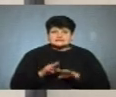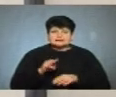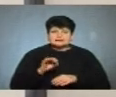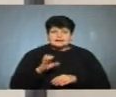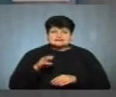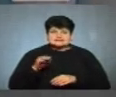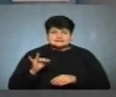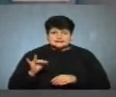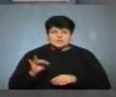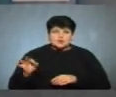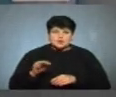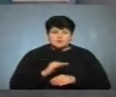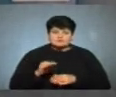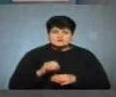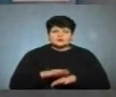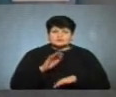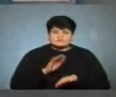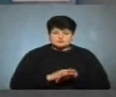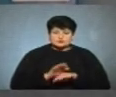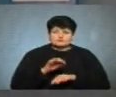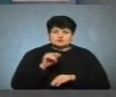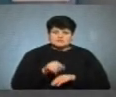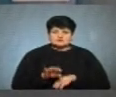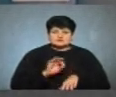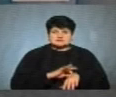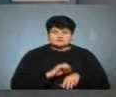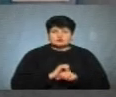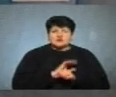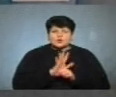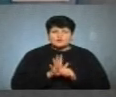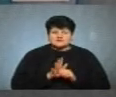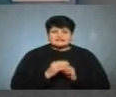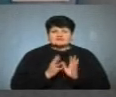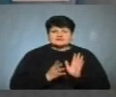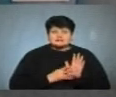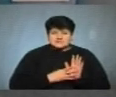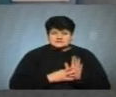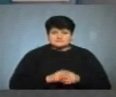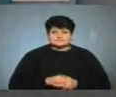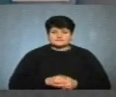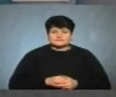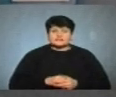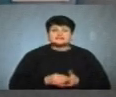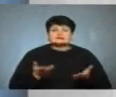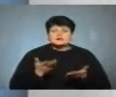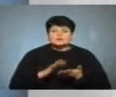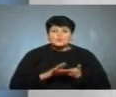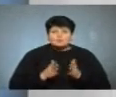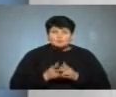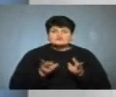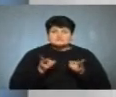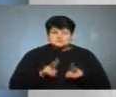І офіційно зафіксовано про те, що вони захворіли на COVID-19. Які умови залишаються діючими?